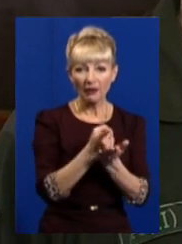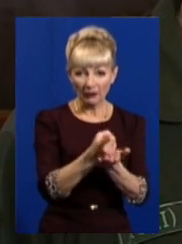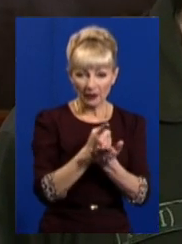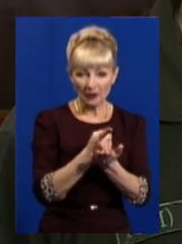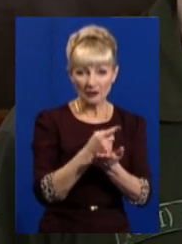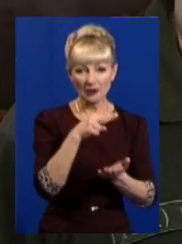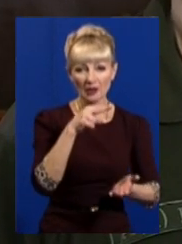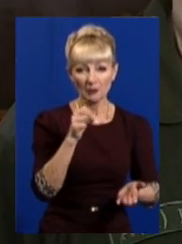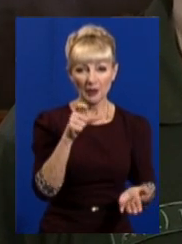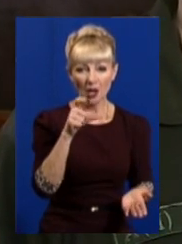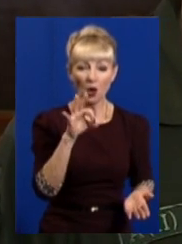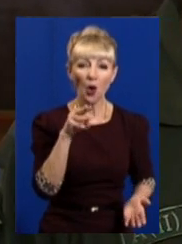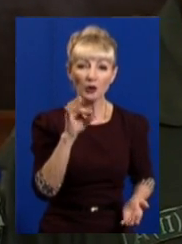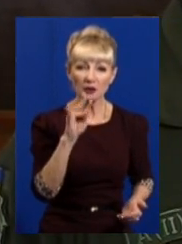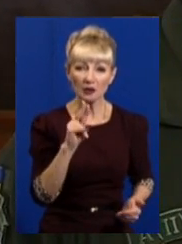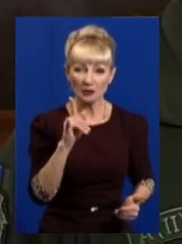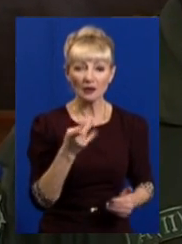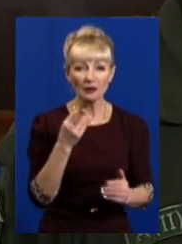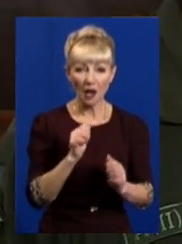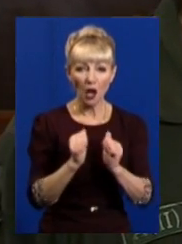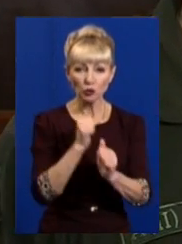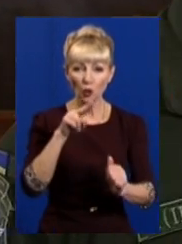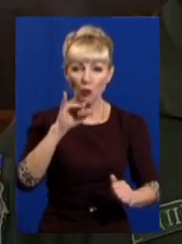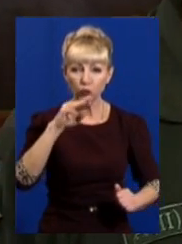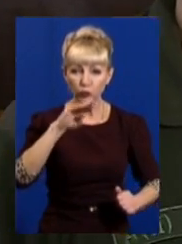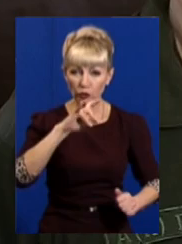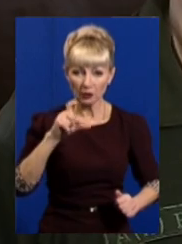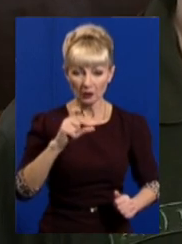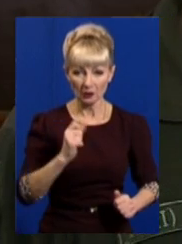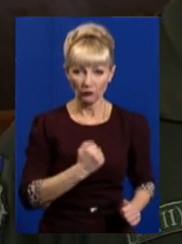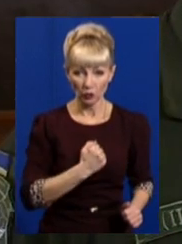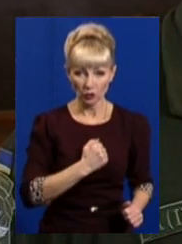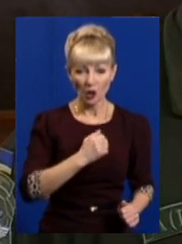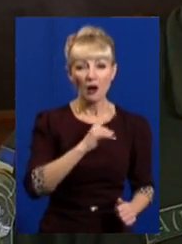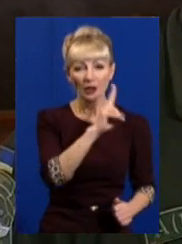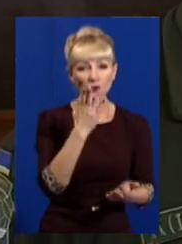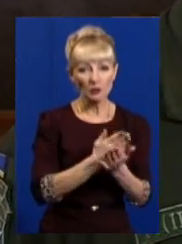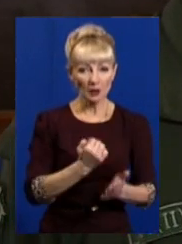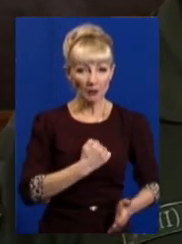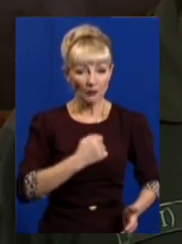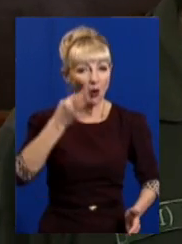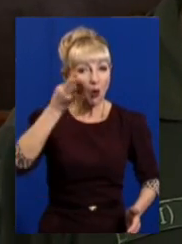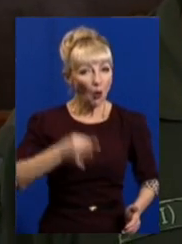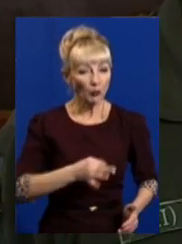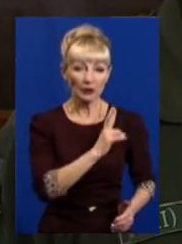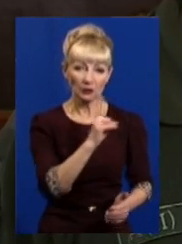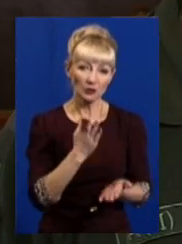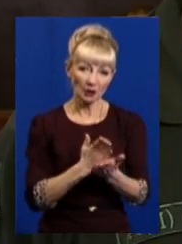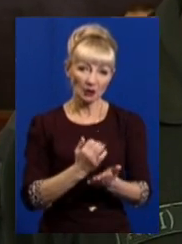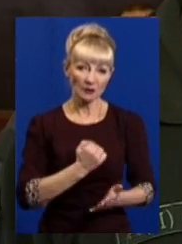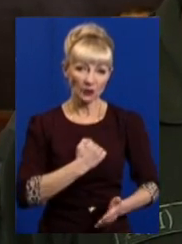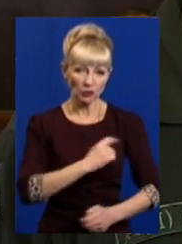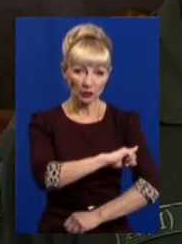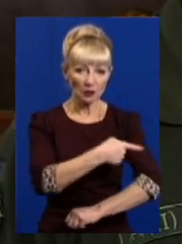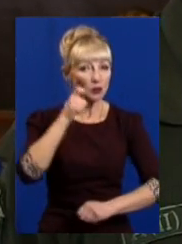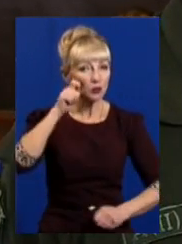піхотинці. В основному для сухопутних військ збройних сил України. Хлопці, які мають бойовий досвід, які перебували в Збройних силах України